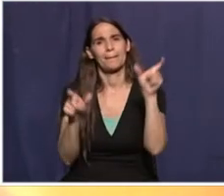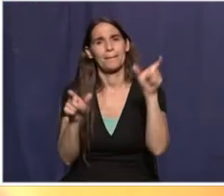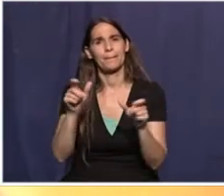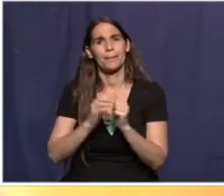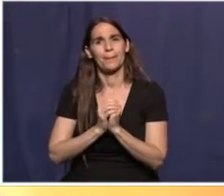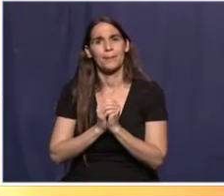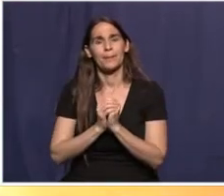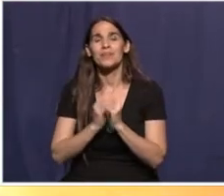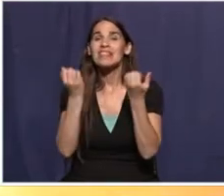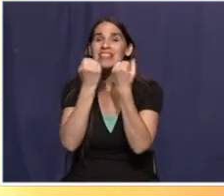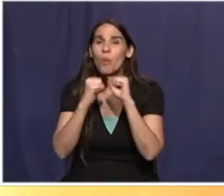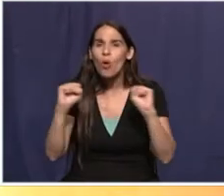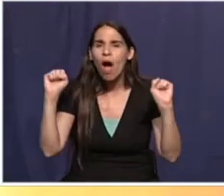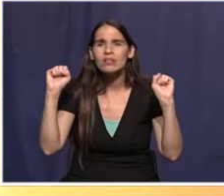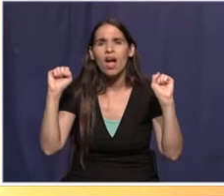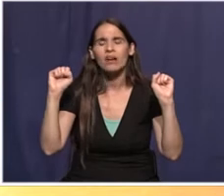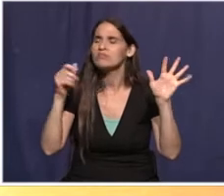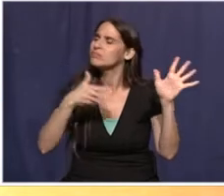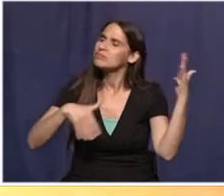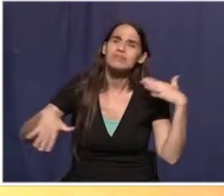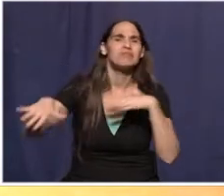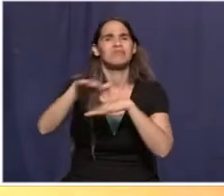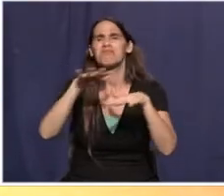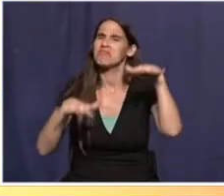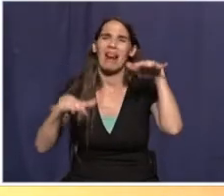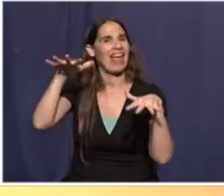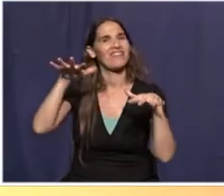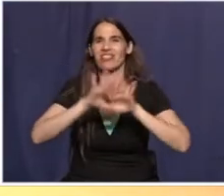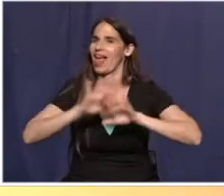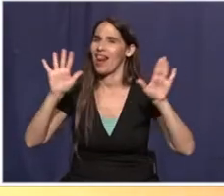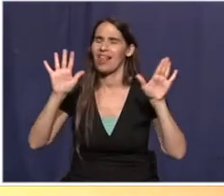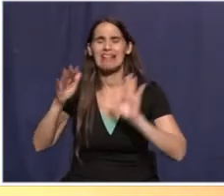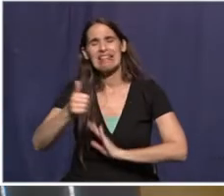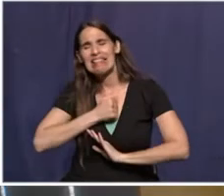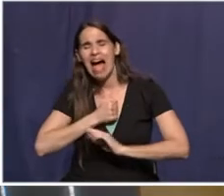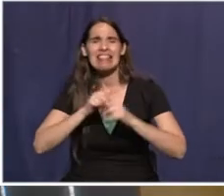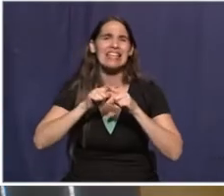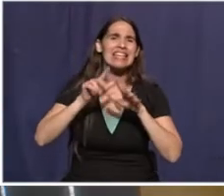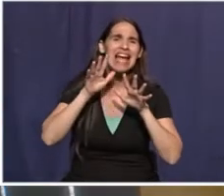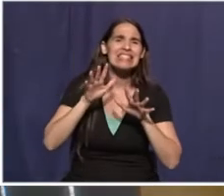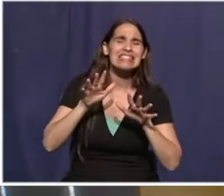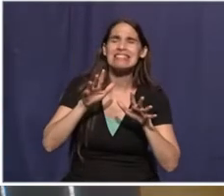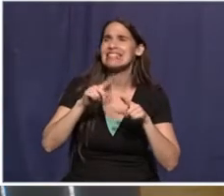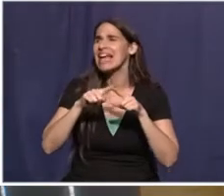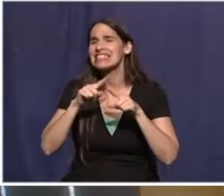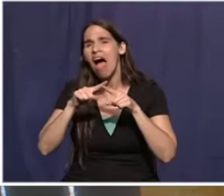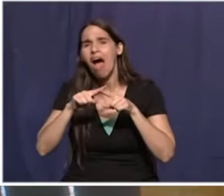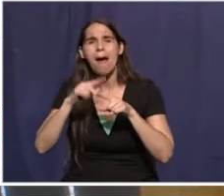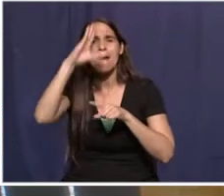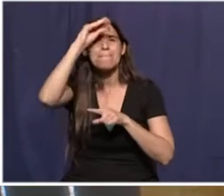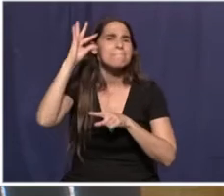שווה ללא ההבדל. דת גזע ומין. ברגע שנגיע לשם,